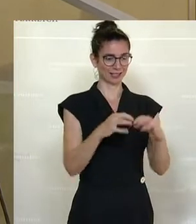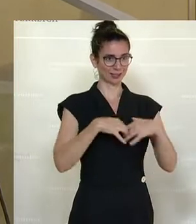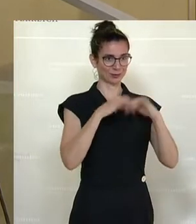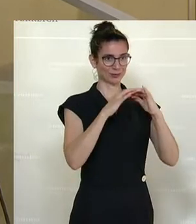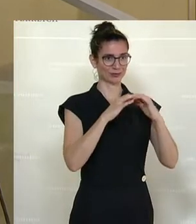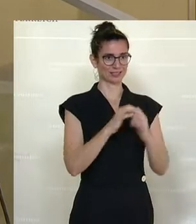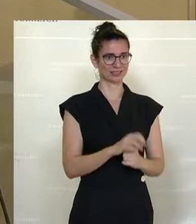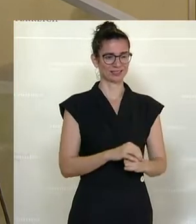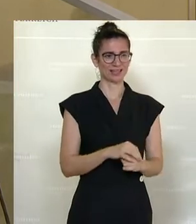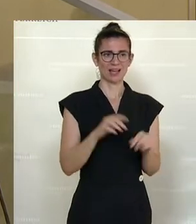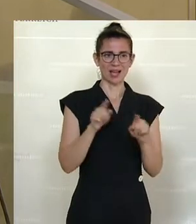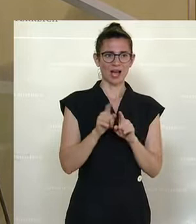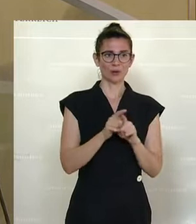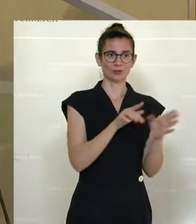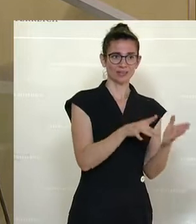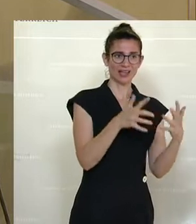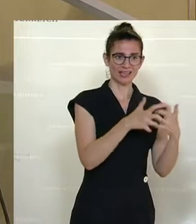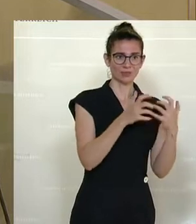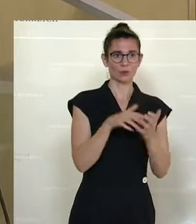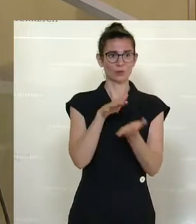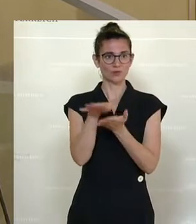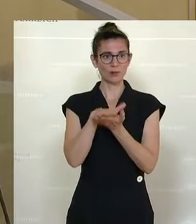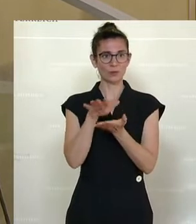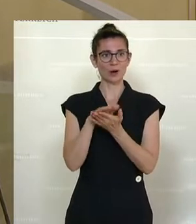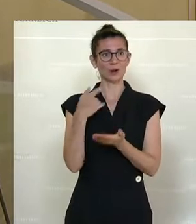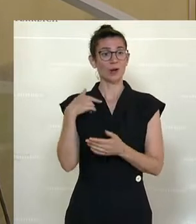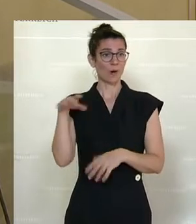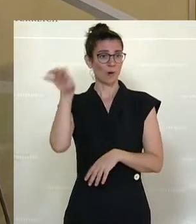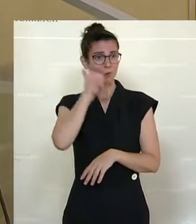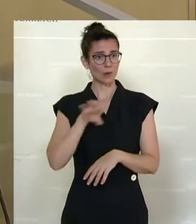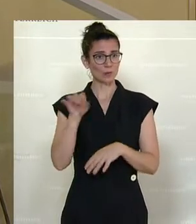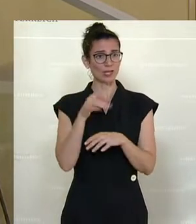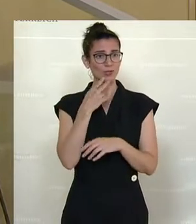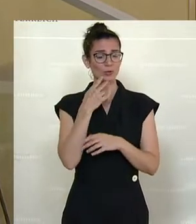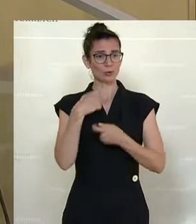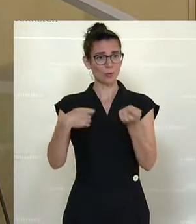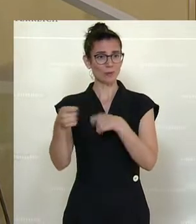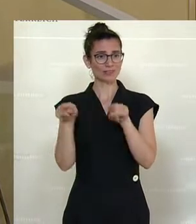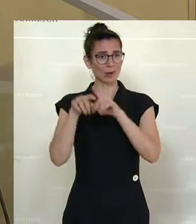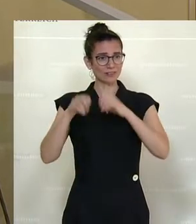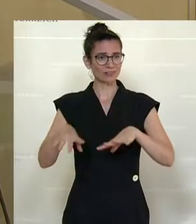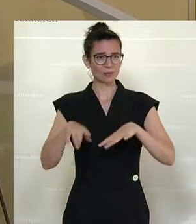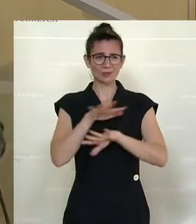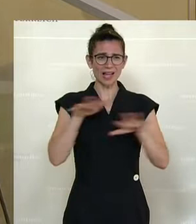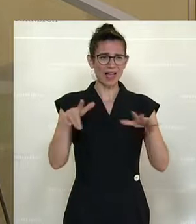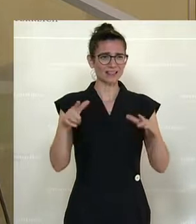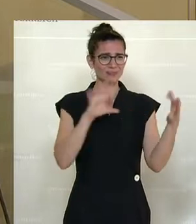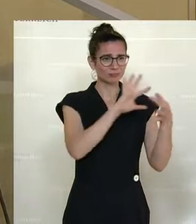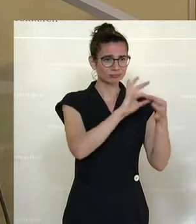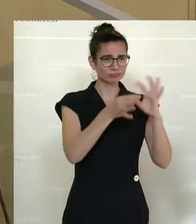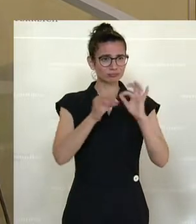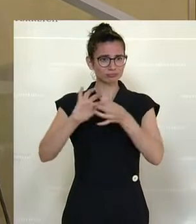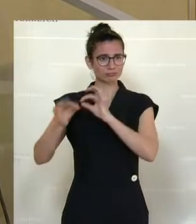Klammer zwischen Erzeugung, Verbrauch, europäischem Strommarkt und Infrastruktur. Nicht mehr im ERG, aber trotzdem ein